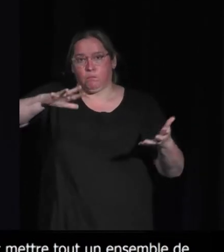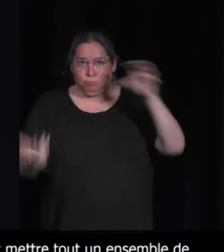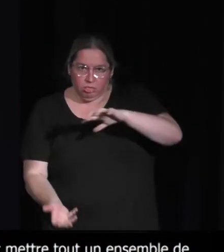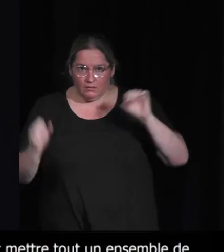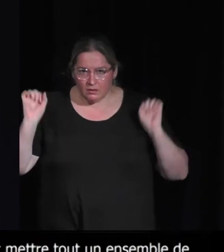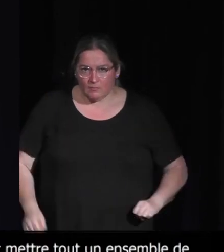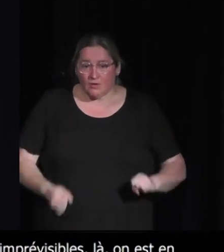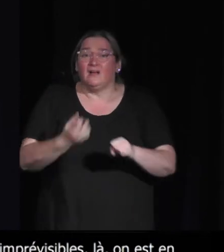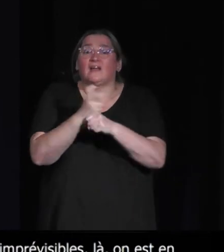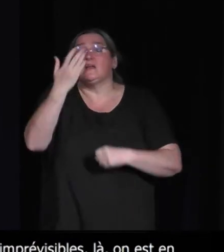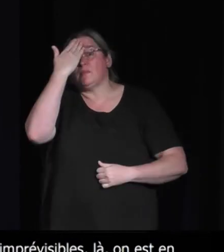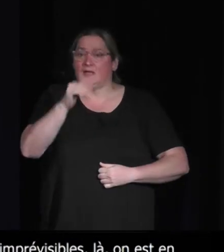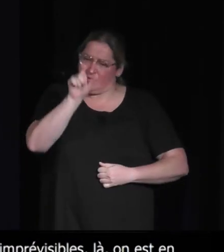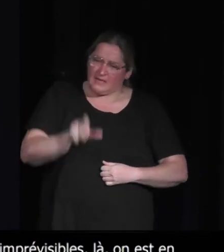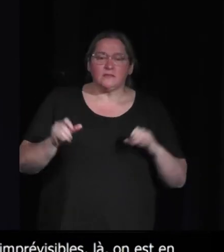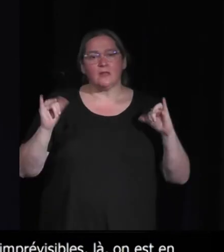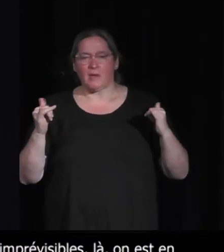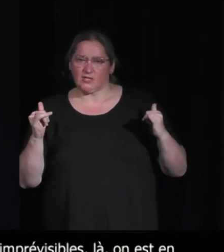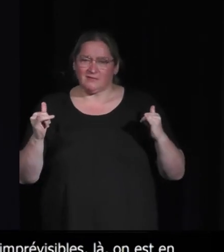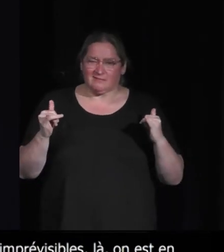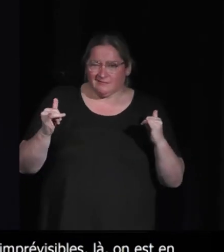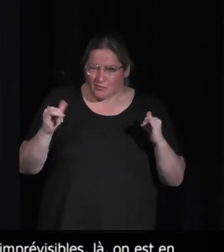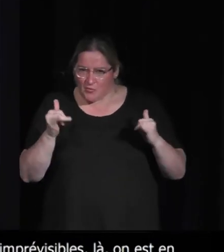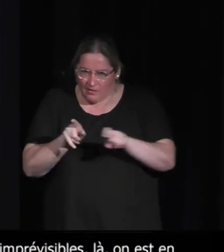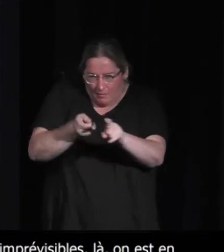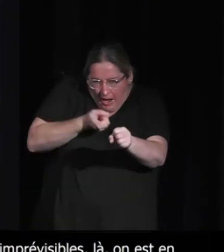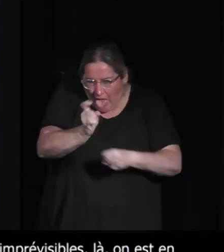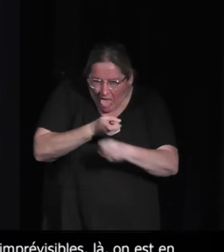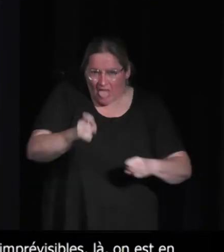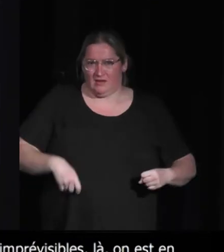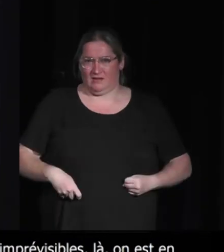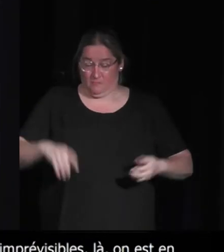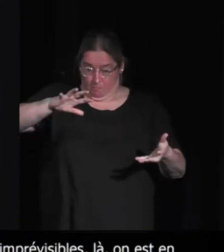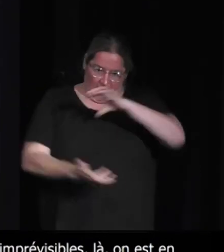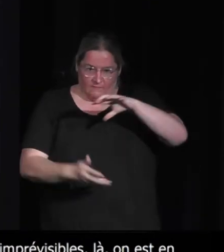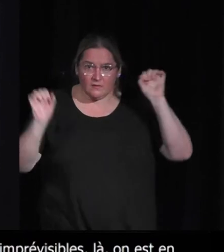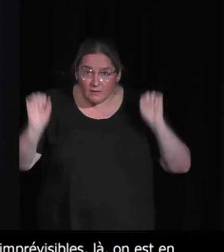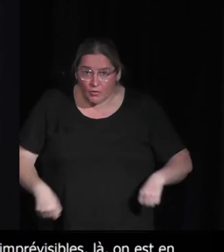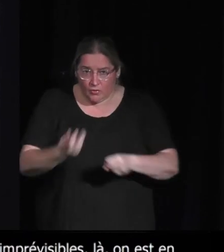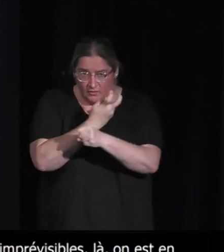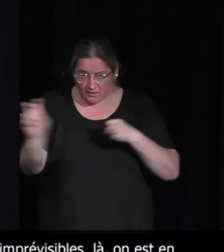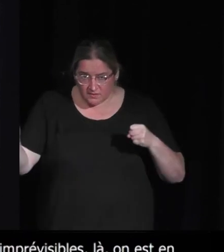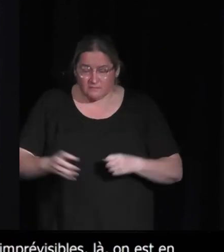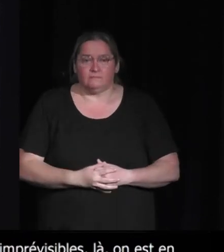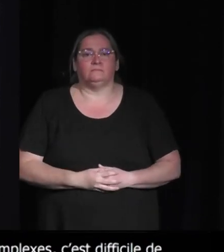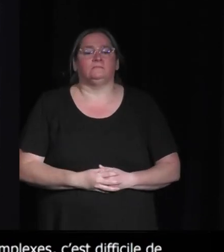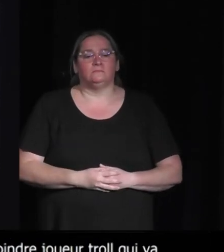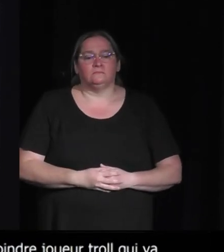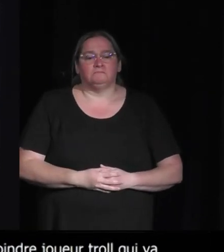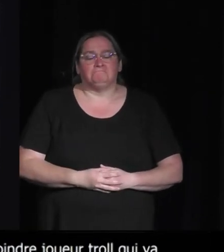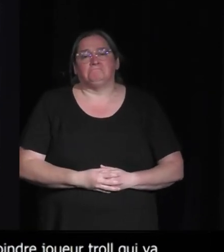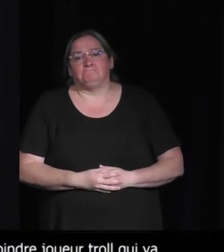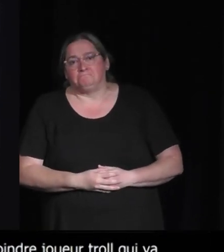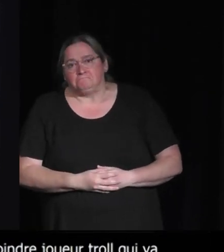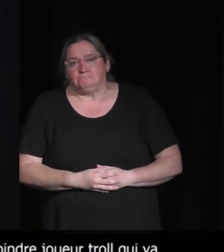gueule au moindre joueur troll qui va arriver. Oui, mais ce n pas forcément trop